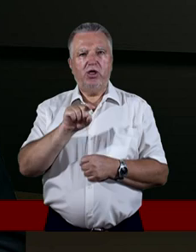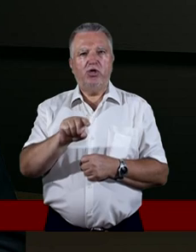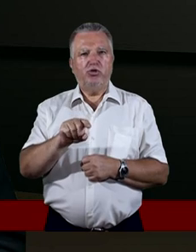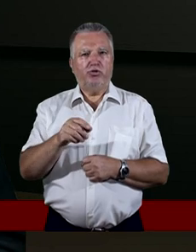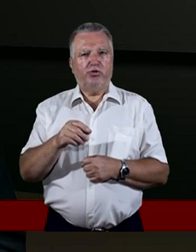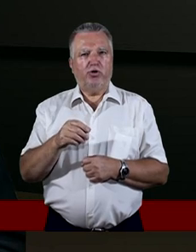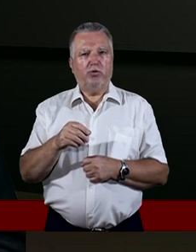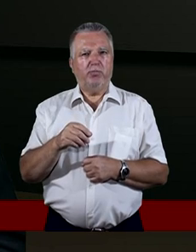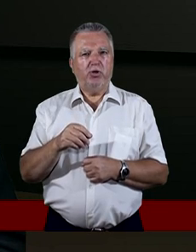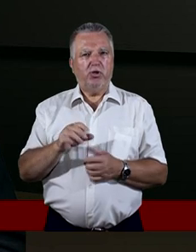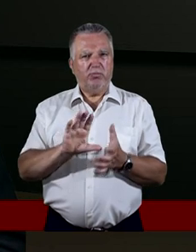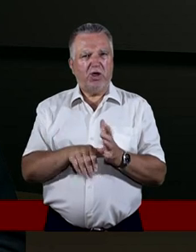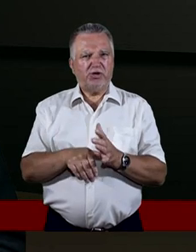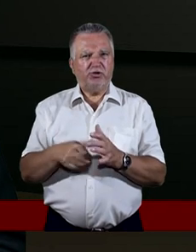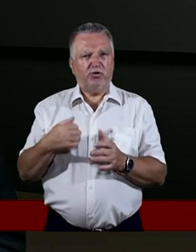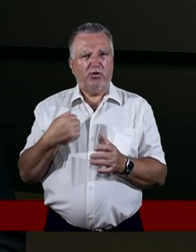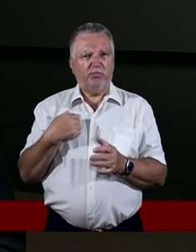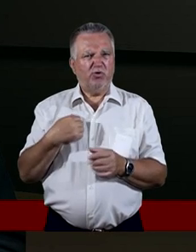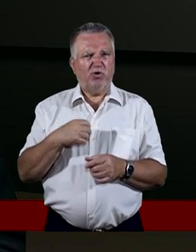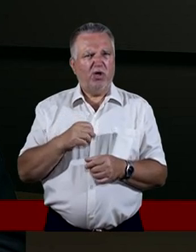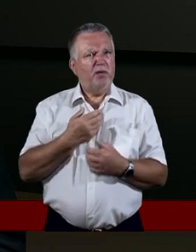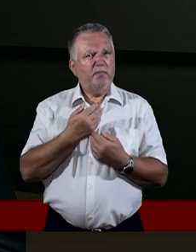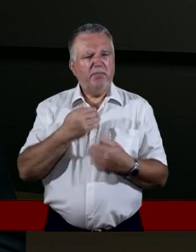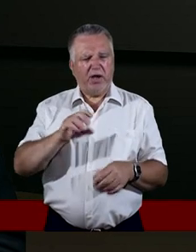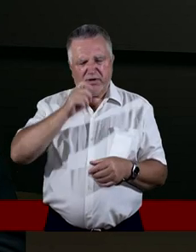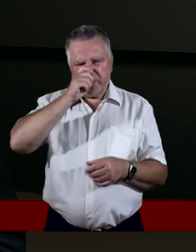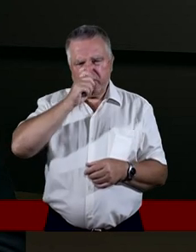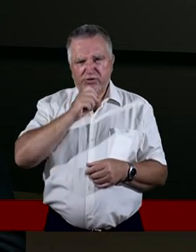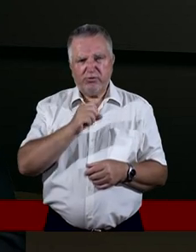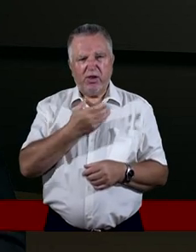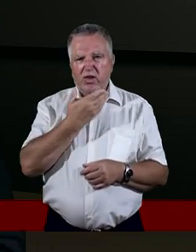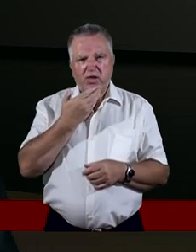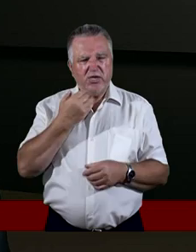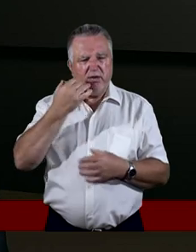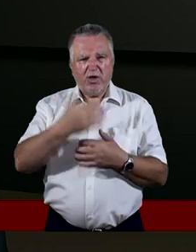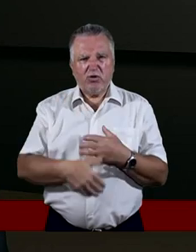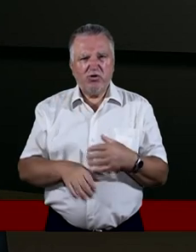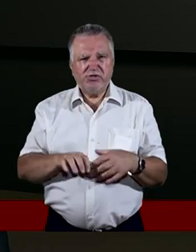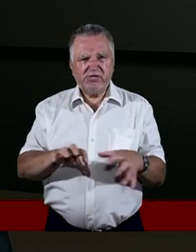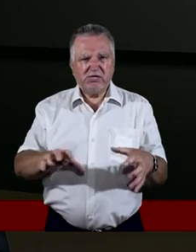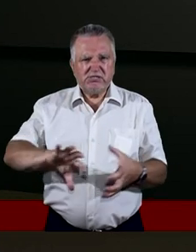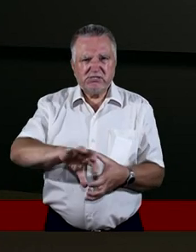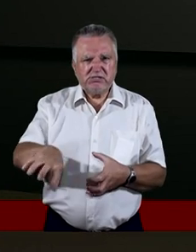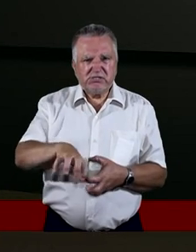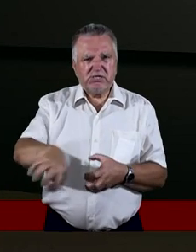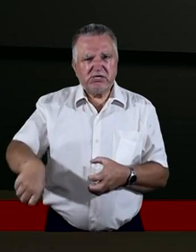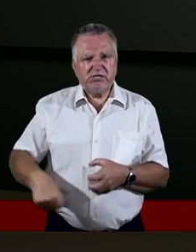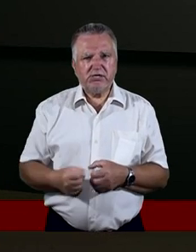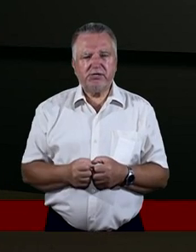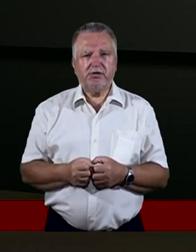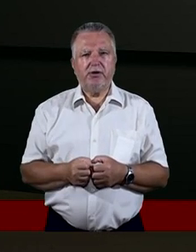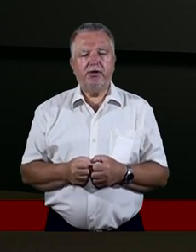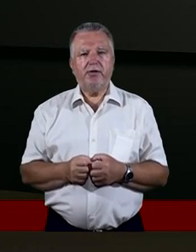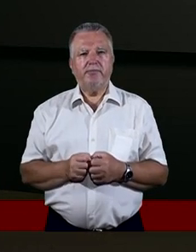wszystko w nim jest oszustwem, pełno w nim łupu, nie ma końca grabieży. A z drugiej strony Pan Bóg mówi, czy